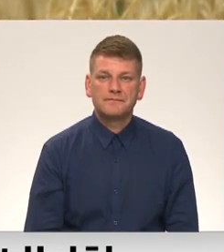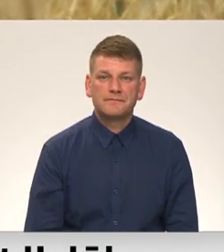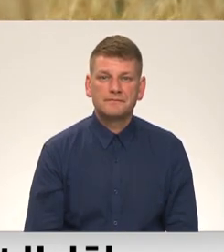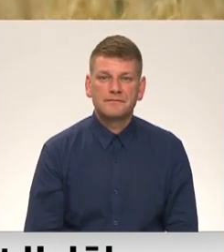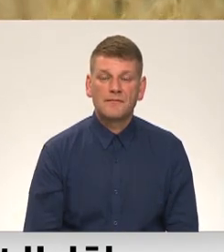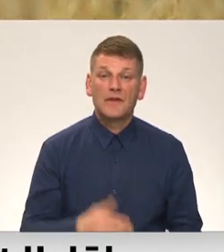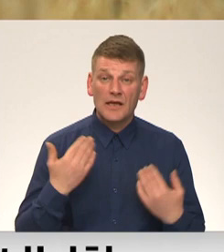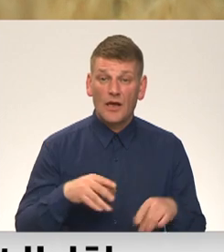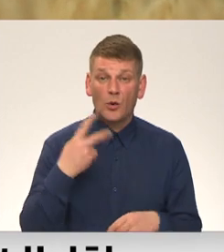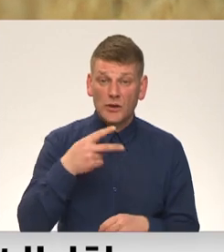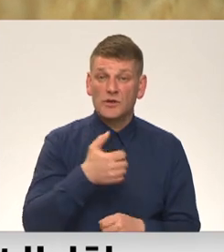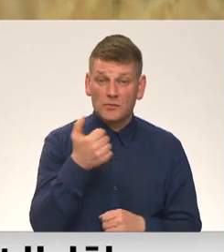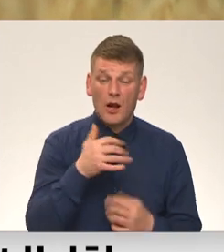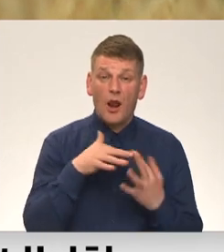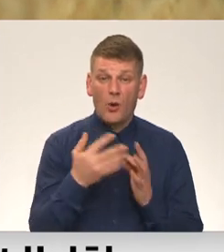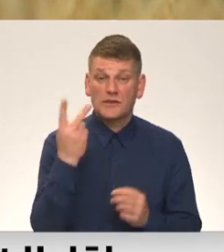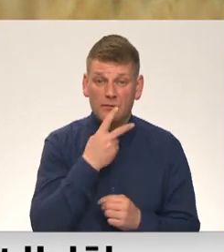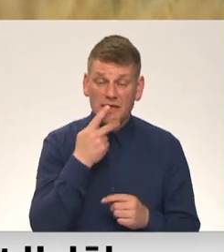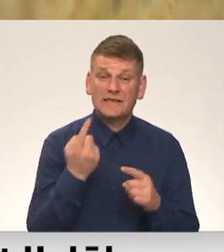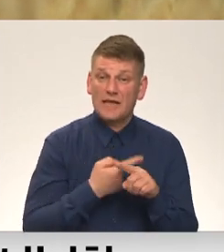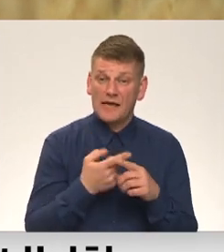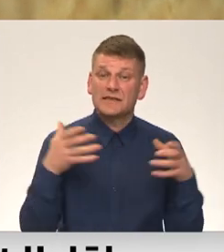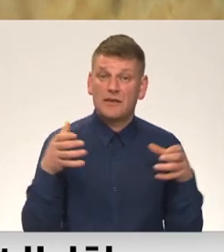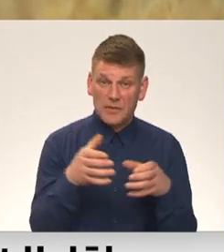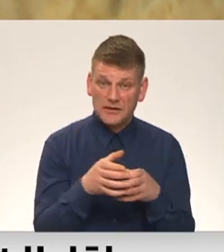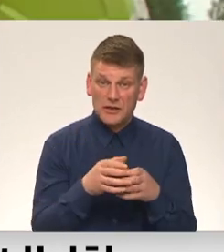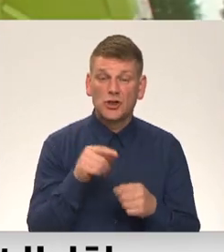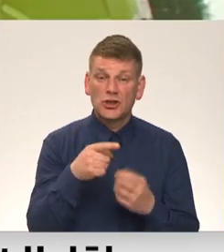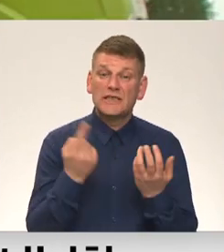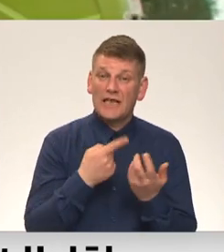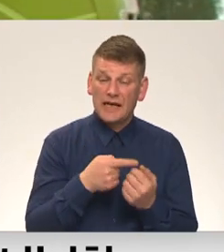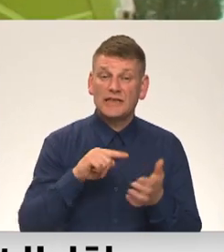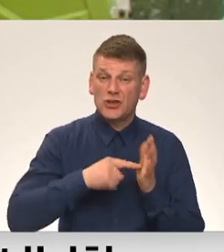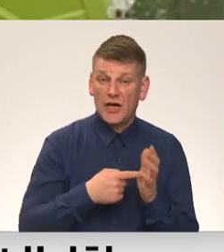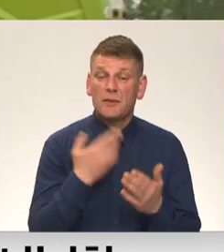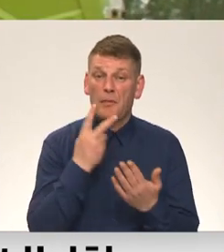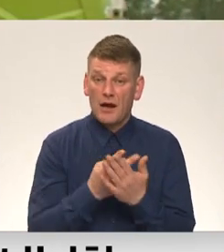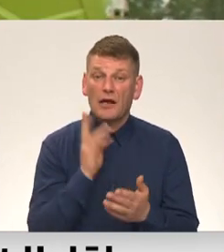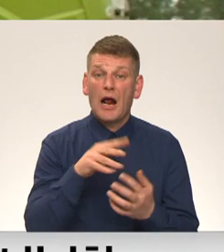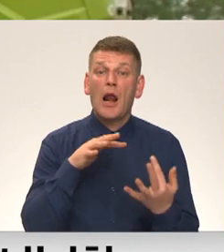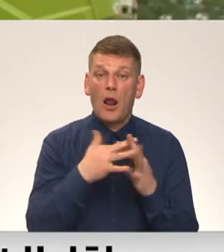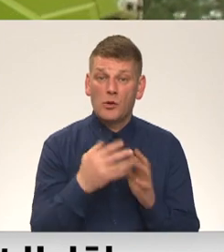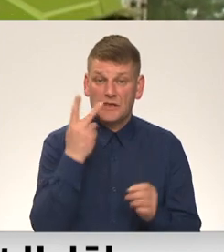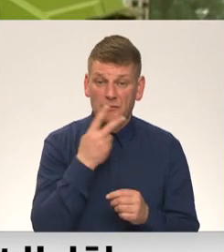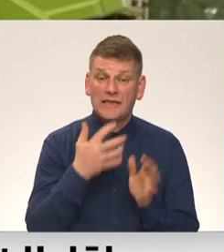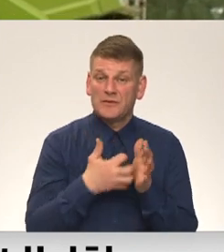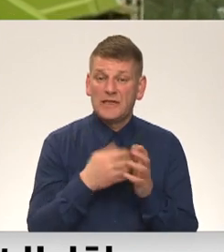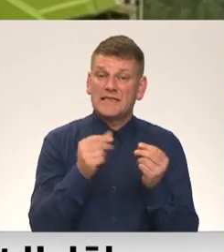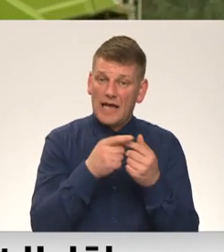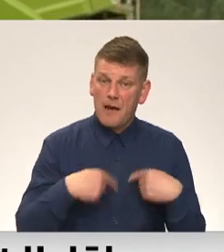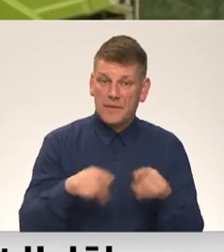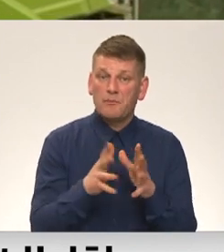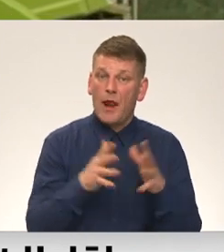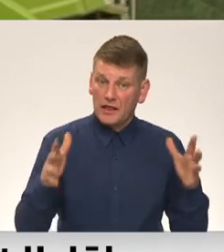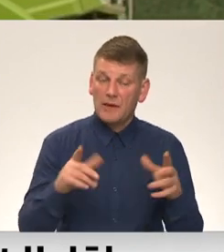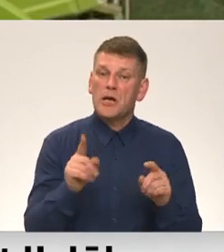Jau 20 gadus lauksaimniecības skaits mazinās. Šī skaitīšanas reizgan parādīs, ka lauksaimniecībā izmantotā zemes platība ir